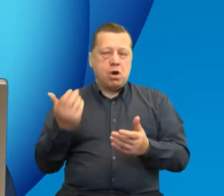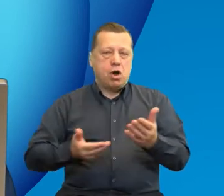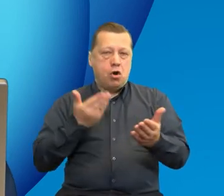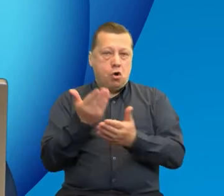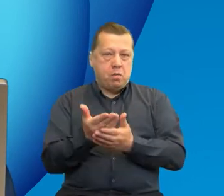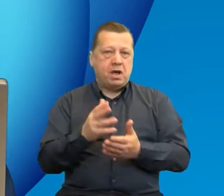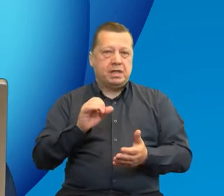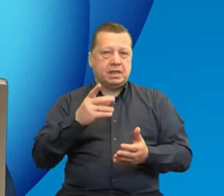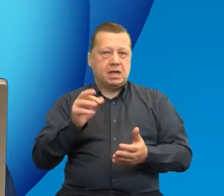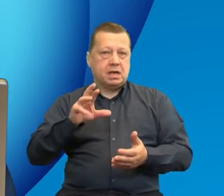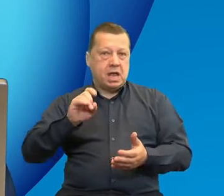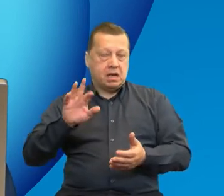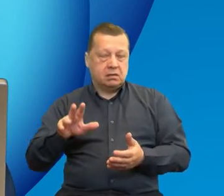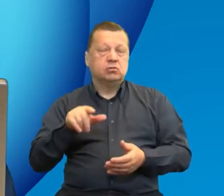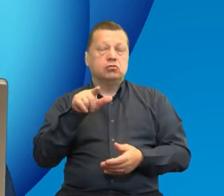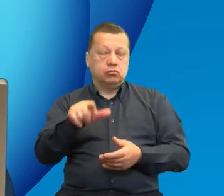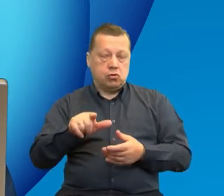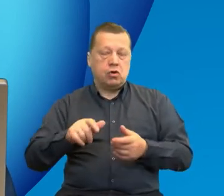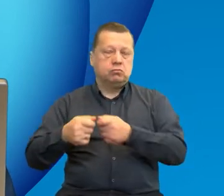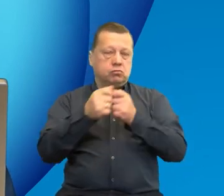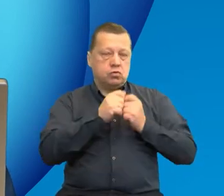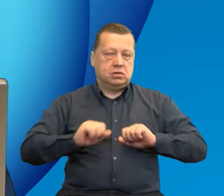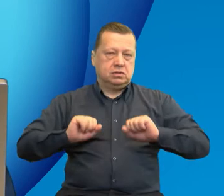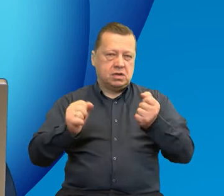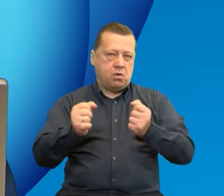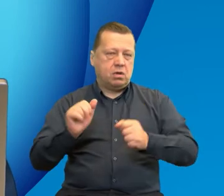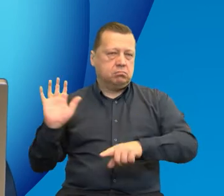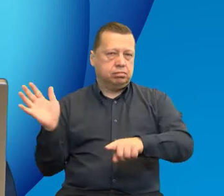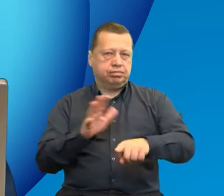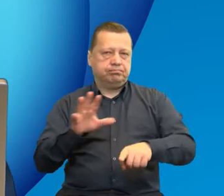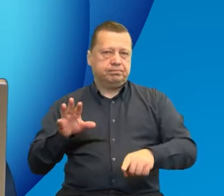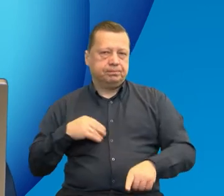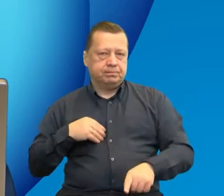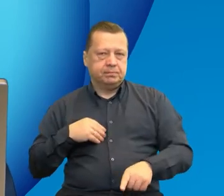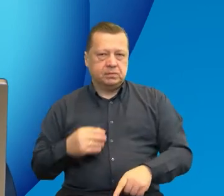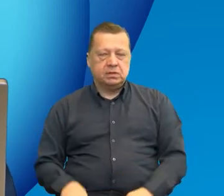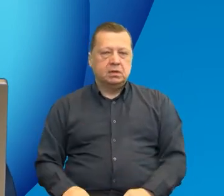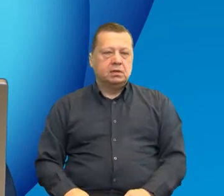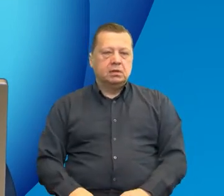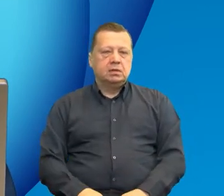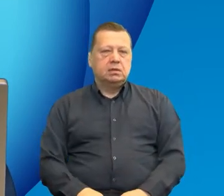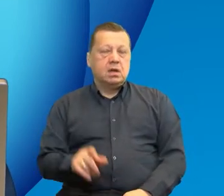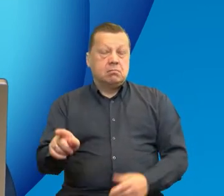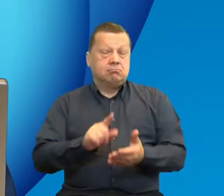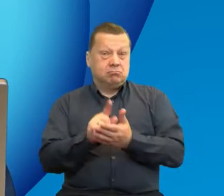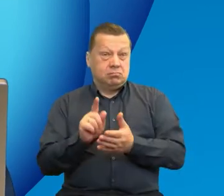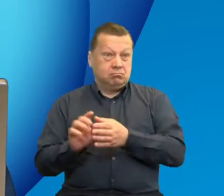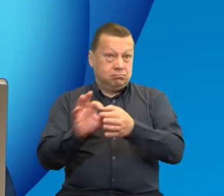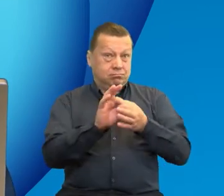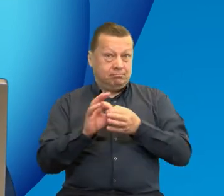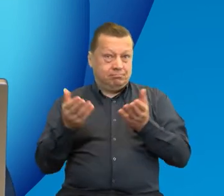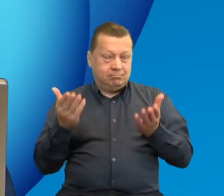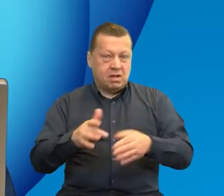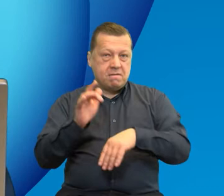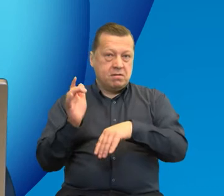Interreg mogą realizować wspólne działania w wielu różnych dziedzinach życia. Te wspólne osiągnięcia, wspólne